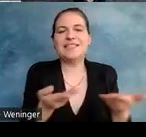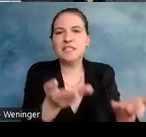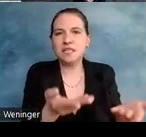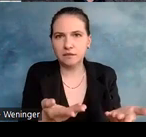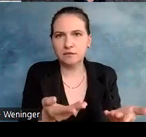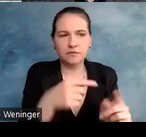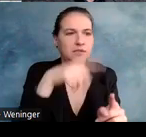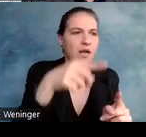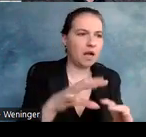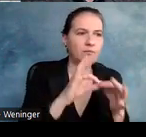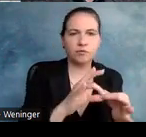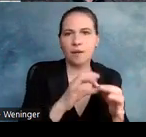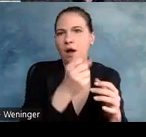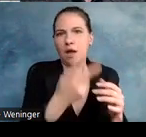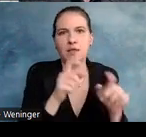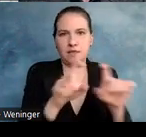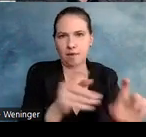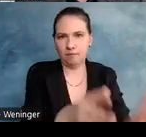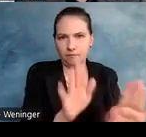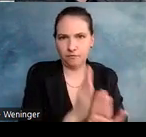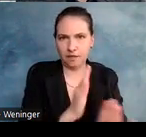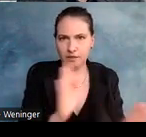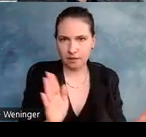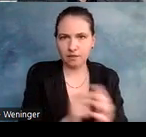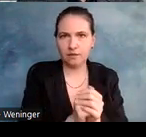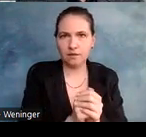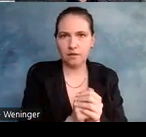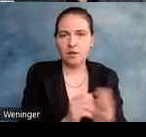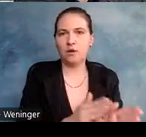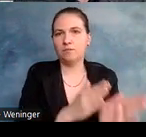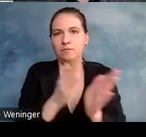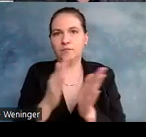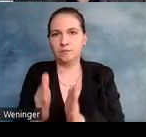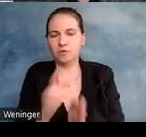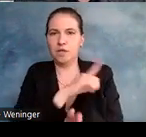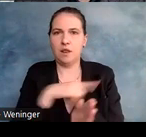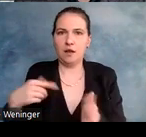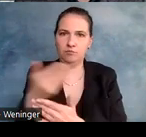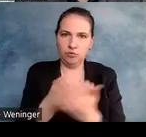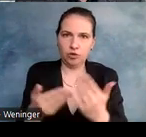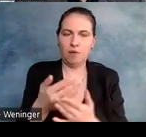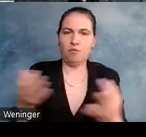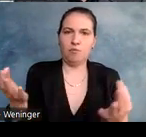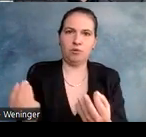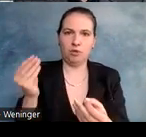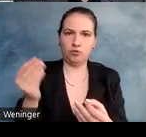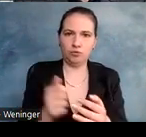Diagramm über das und das und das reicht dann an der Stelle und ich sollte eine lange Beschreibung haben.